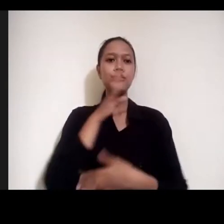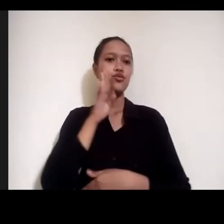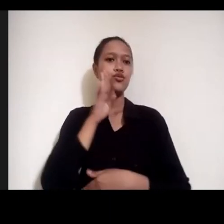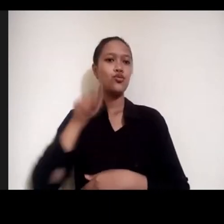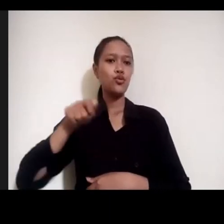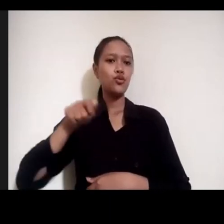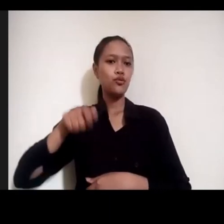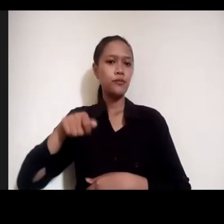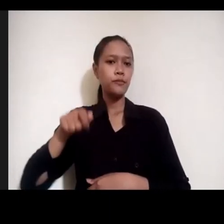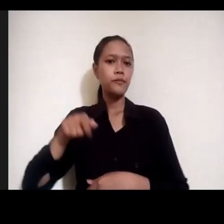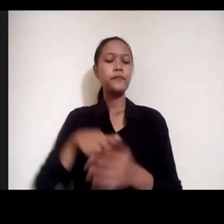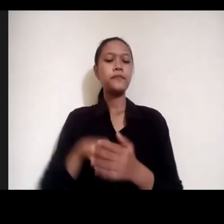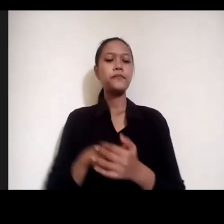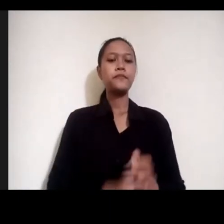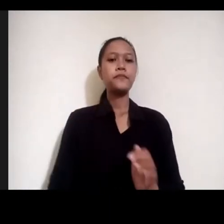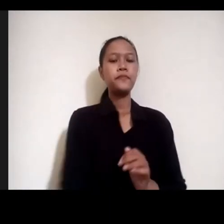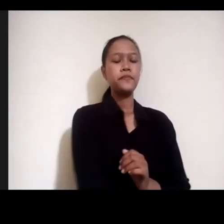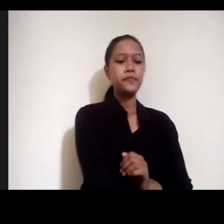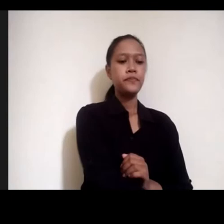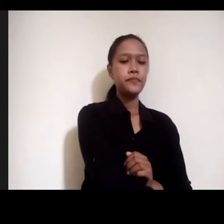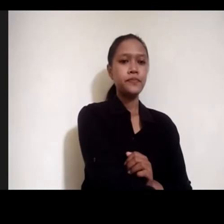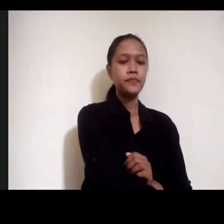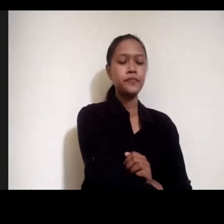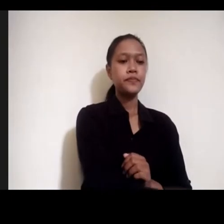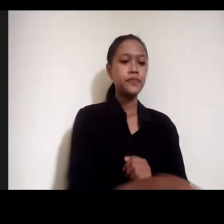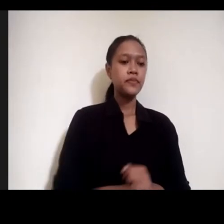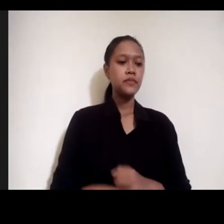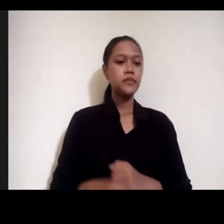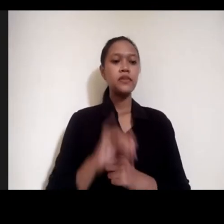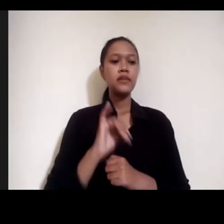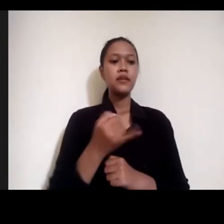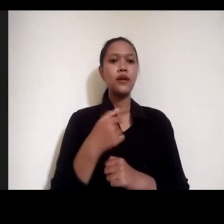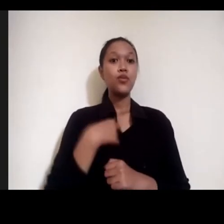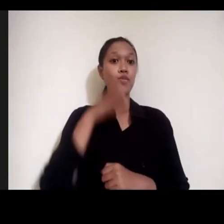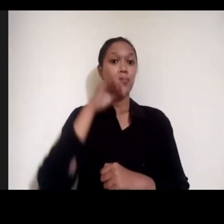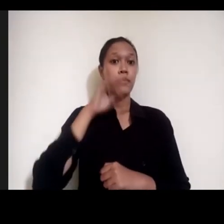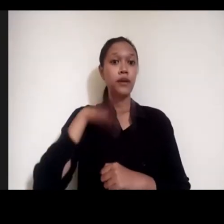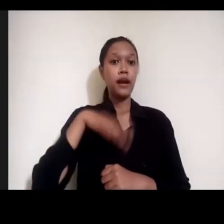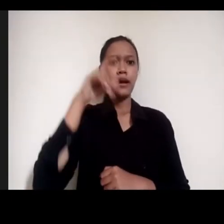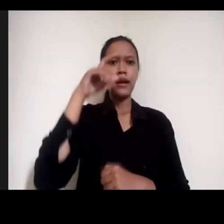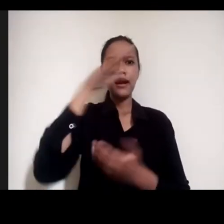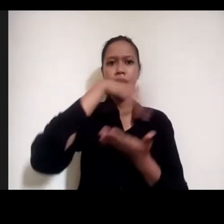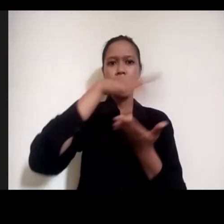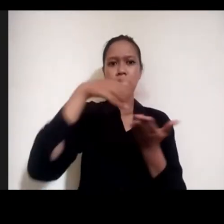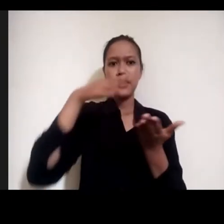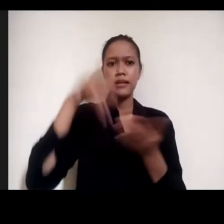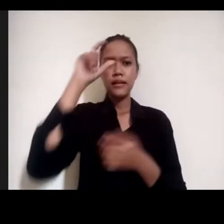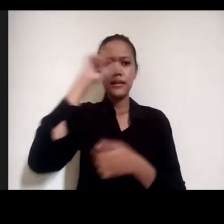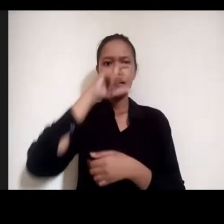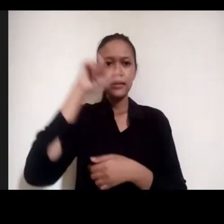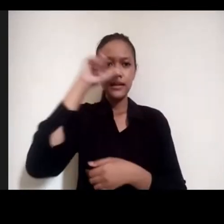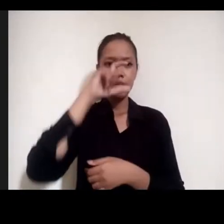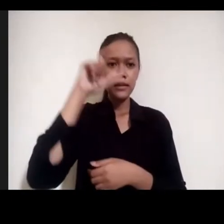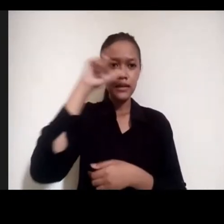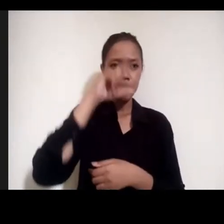jadi saya pernah mencari data gitu di website-nya